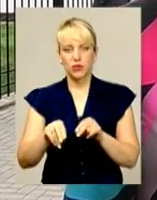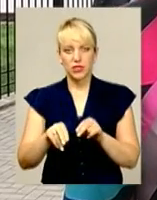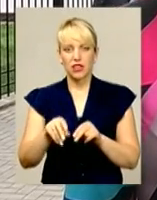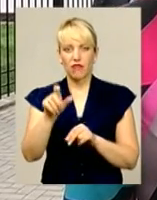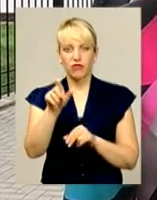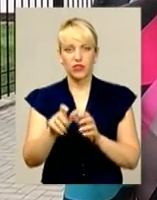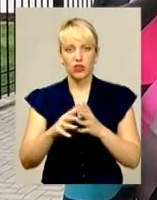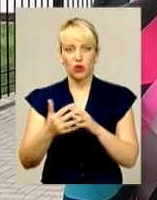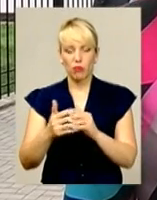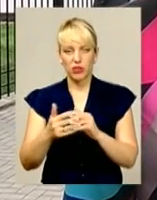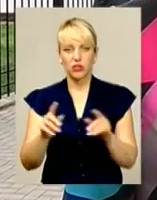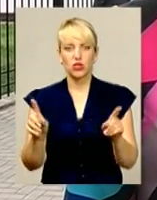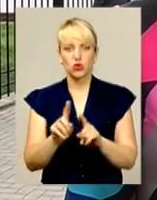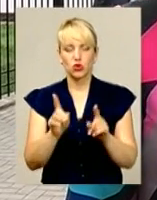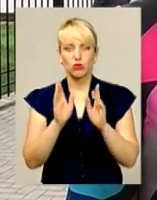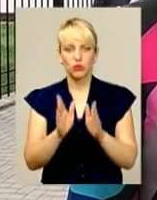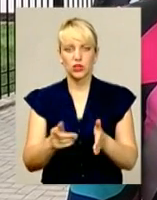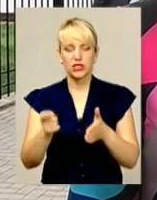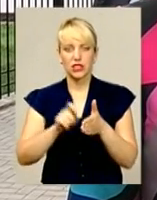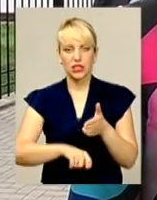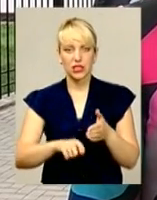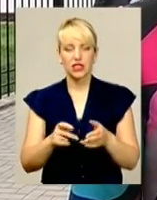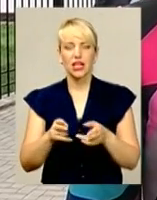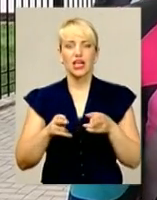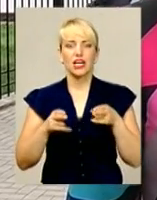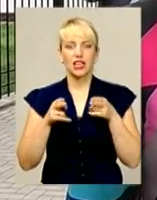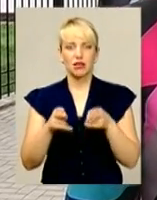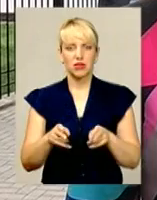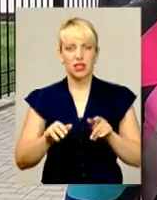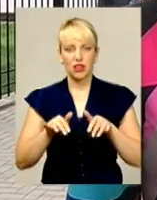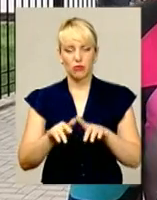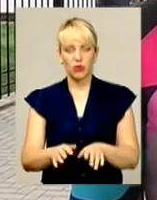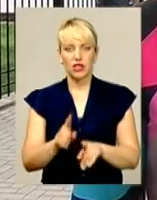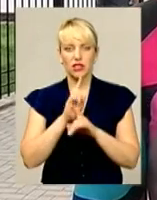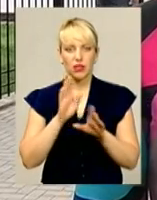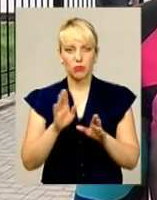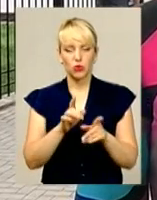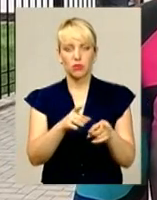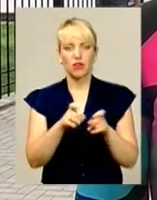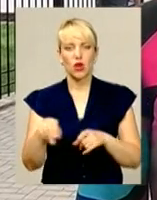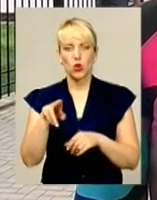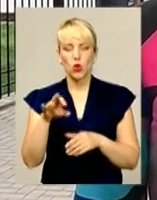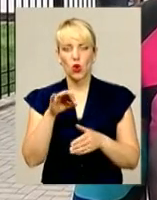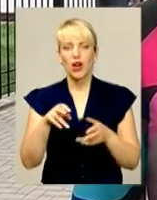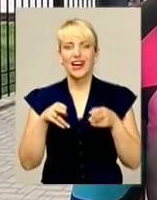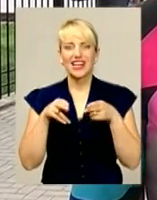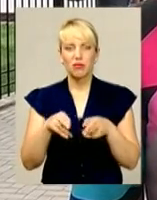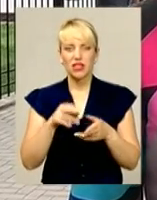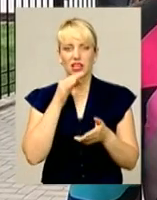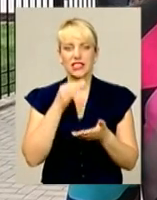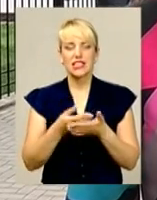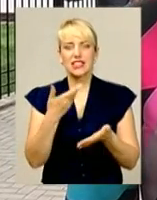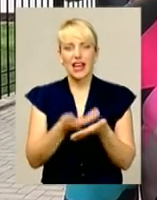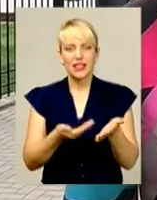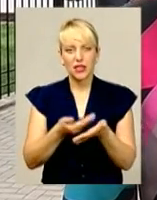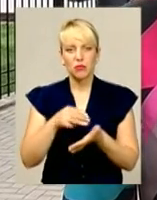громадянину, що закриє відносно нього кримінальне провадження і не буде притягувати його до кримінальної відповідальності за нібито вчинення цим